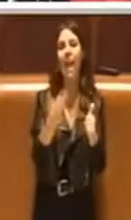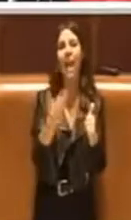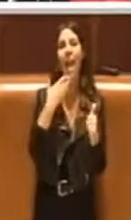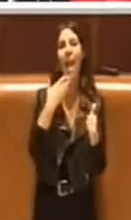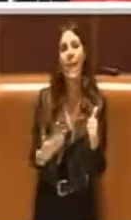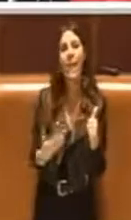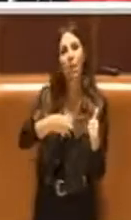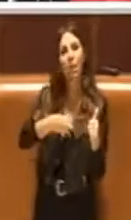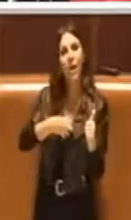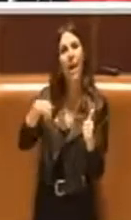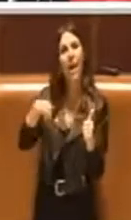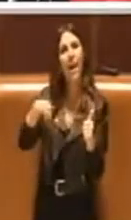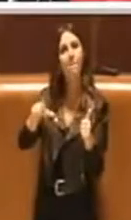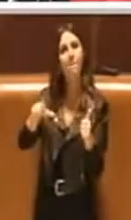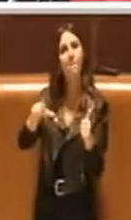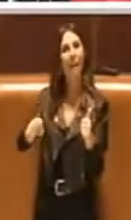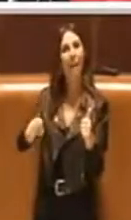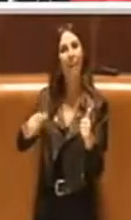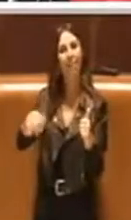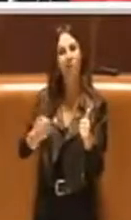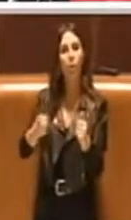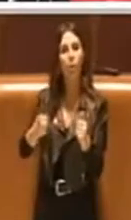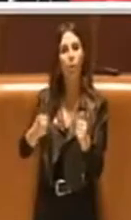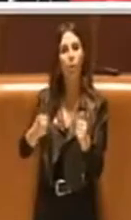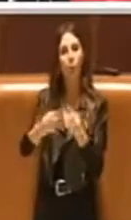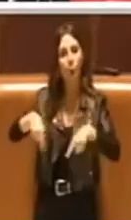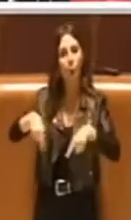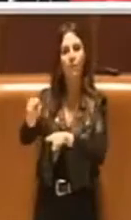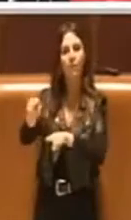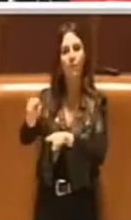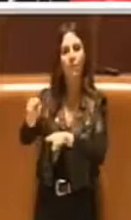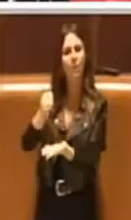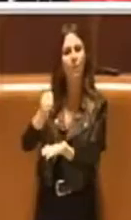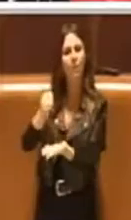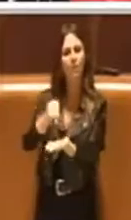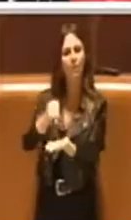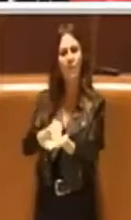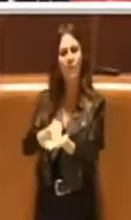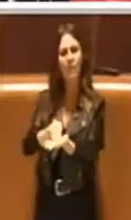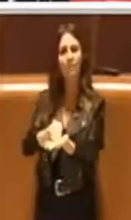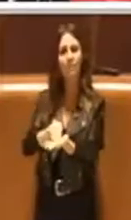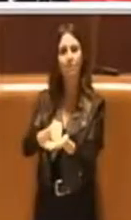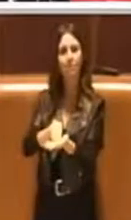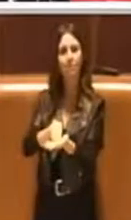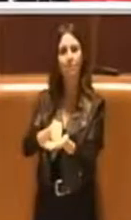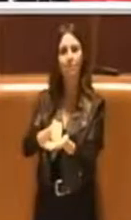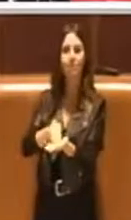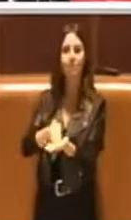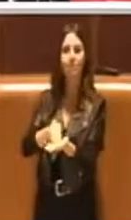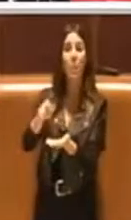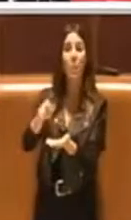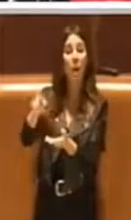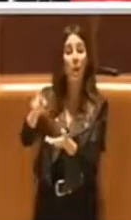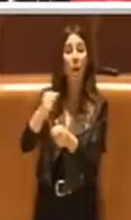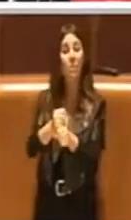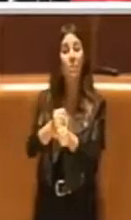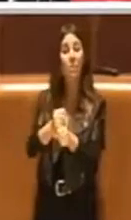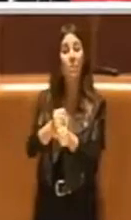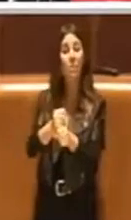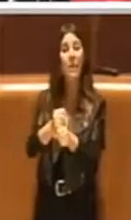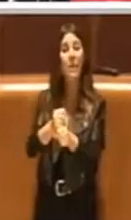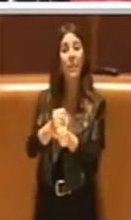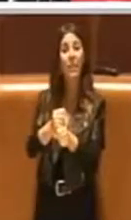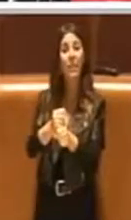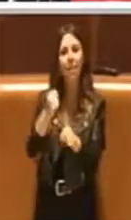commissioni sempre presente da una parte rappresentare quello che è il lavoro